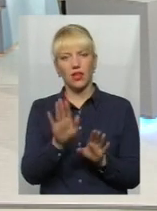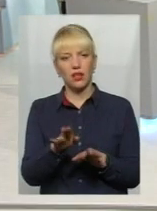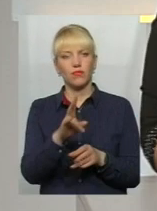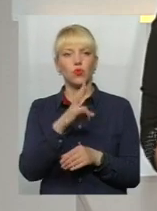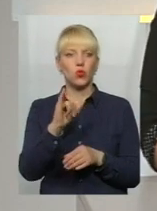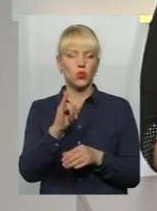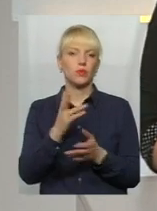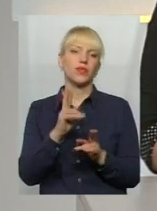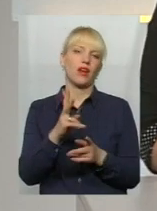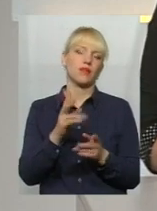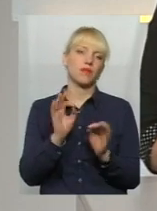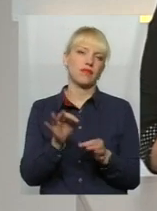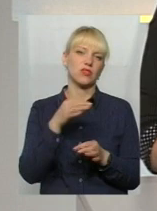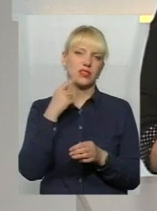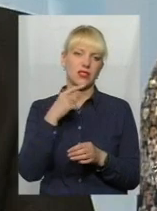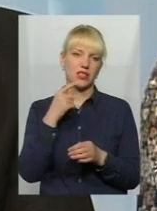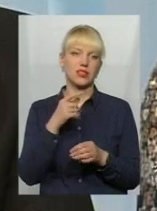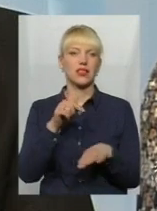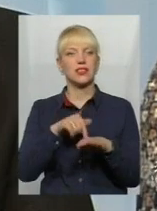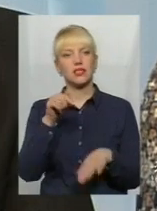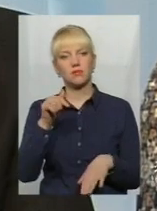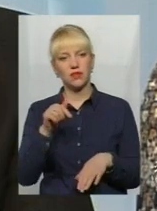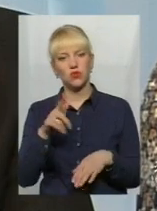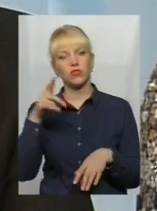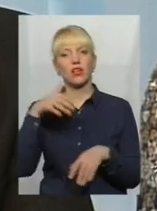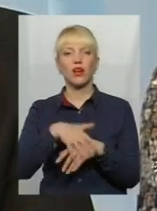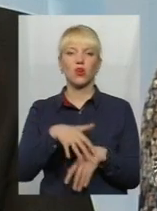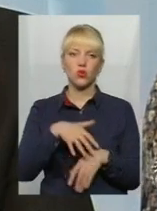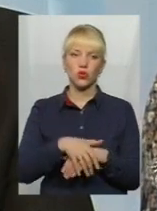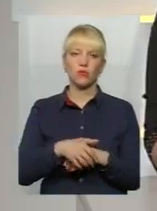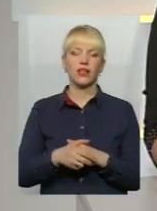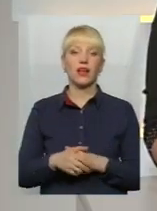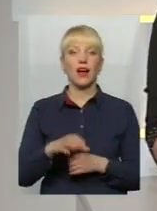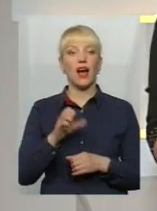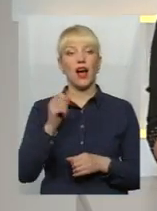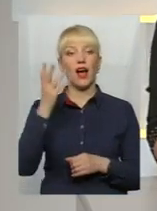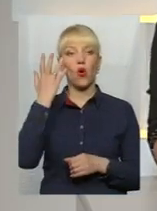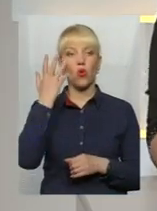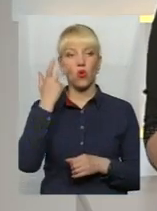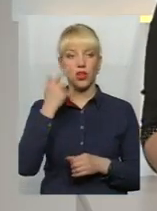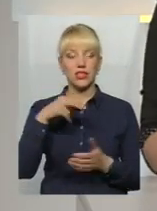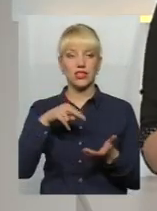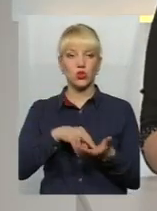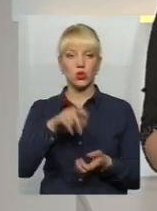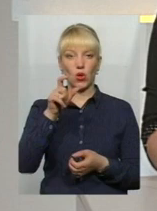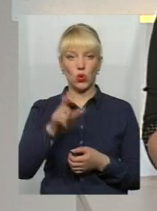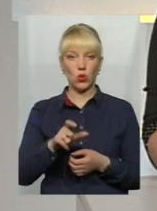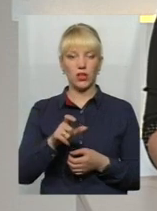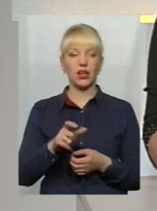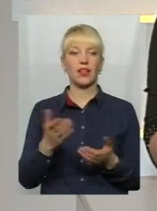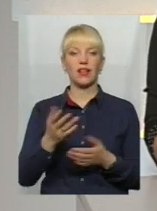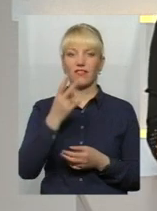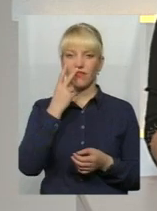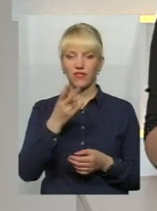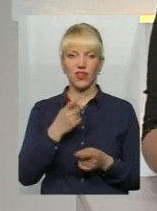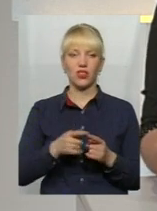ну, як це правильно сказати? Співчуття. Співчуття. Розуміння. Розуміння. Ну, коли стоїть людина, по якій видно,